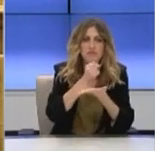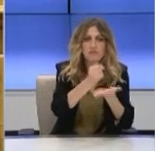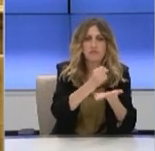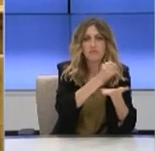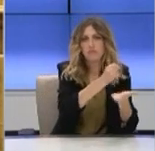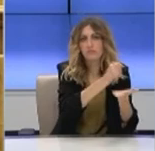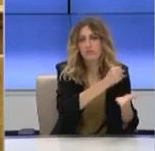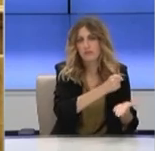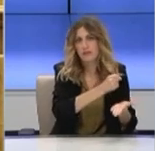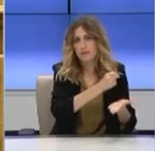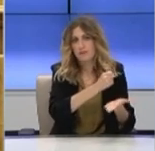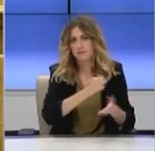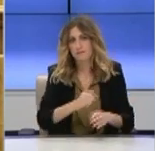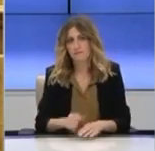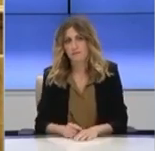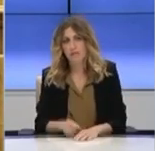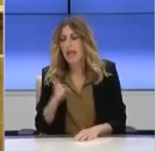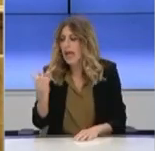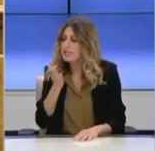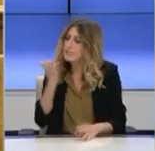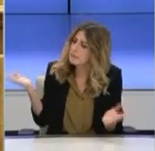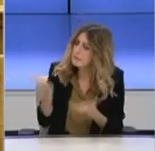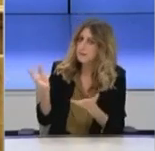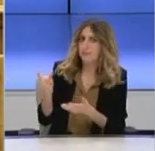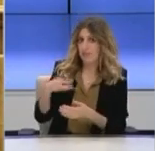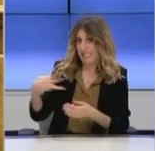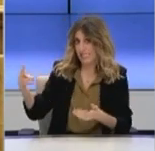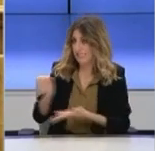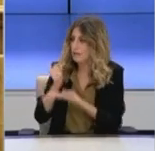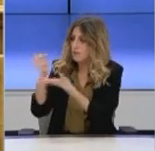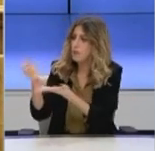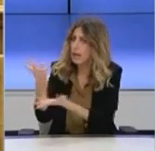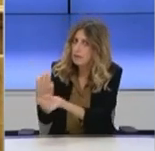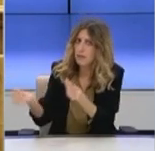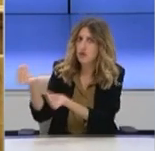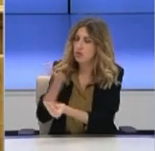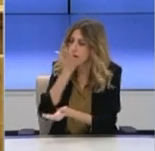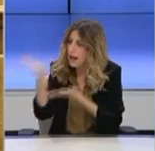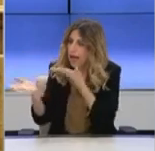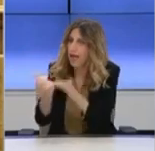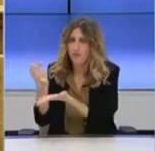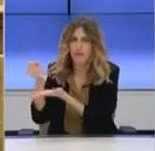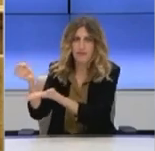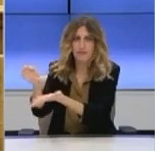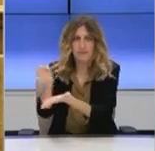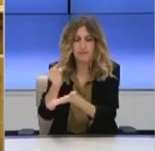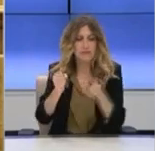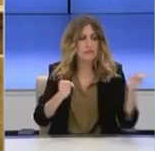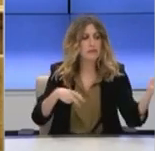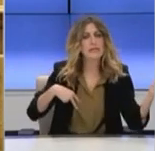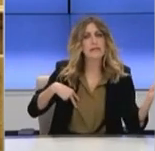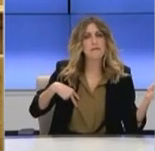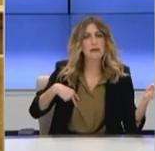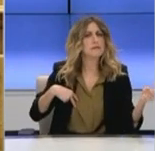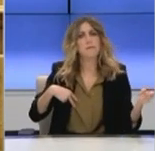Εσείς είχατε μια διαφορετική αντιμετώπιση και ξεδέψατε κάποια περισσότερα σε αυτό. Αλλά μιλάμε για απειροελάχιστες διαφορές